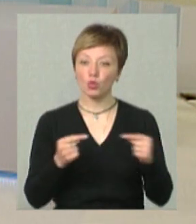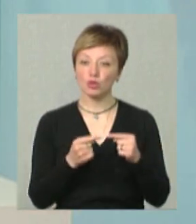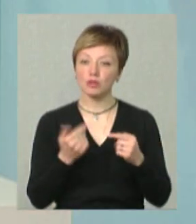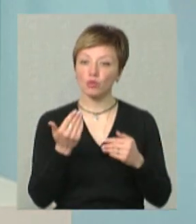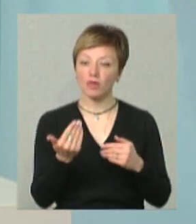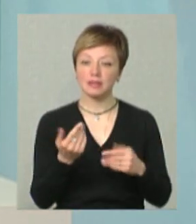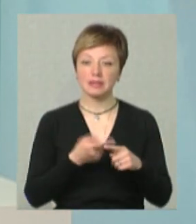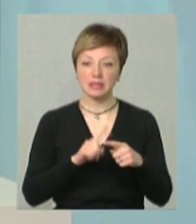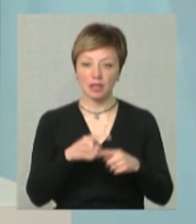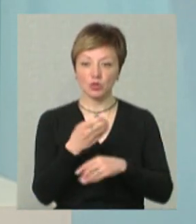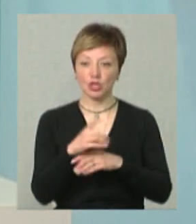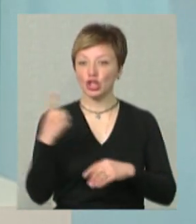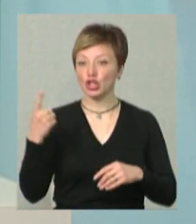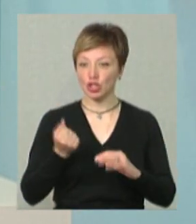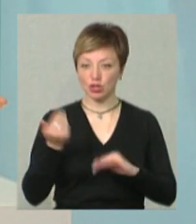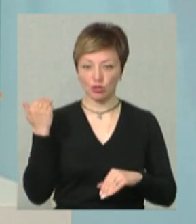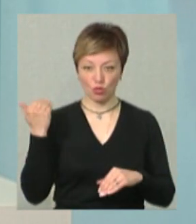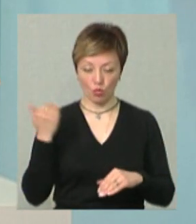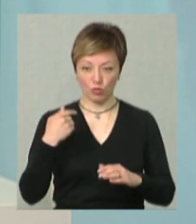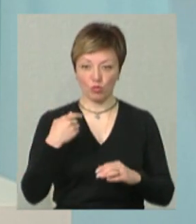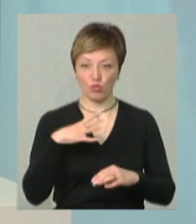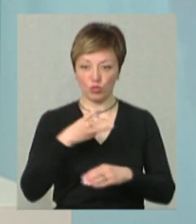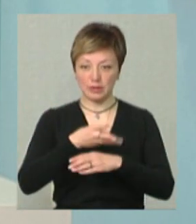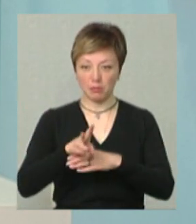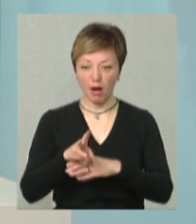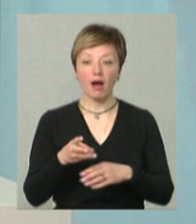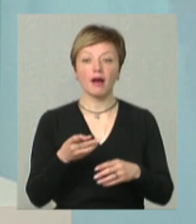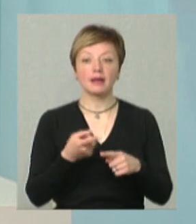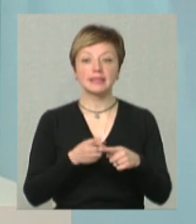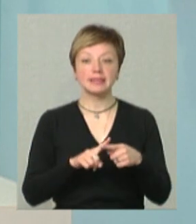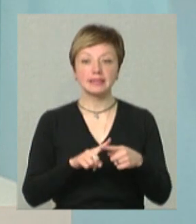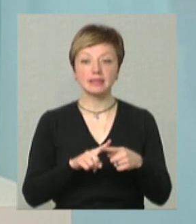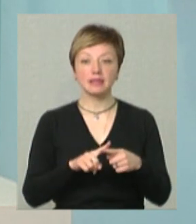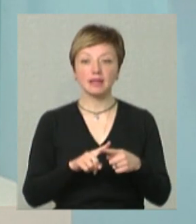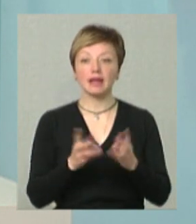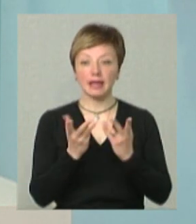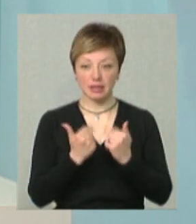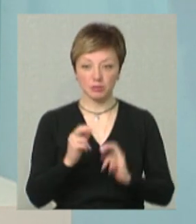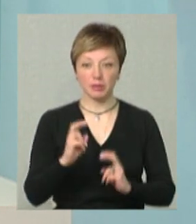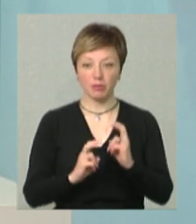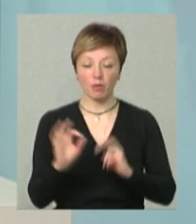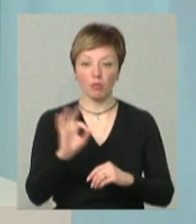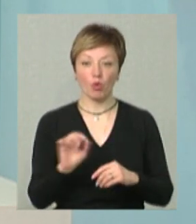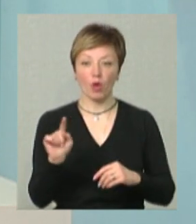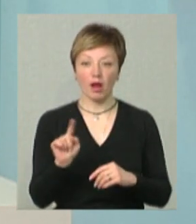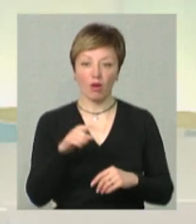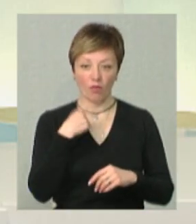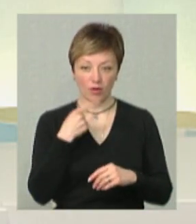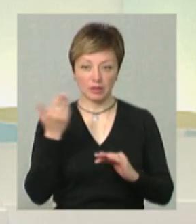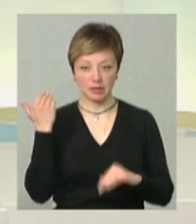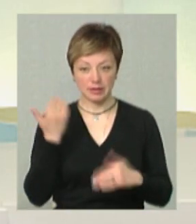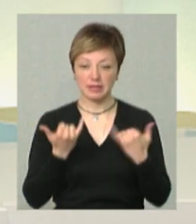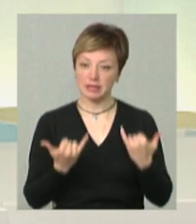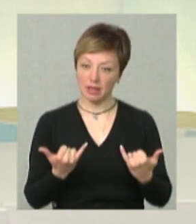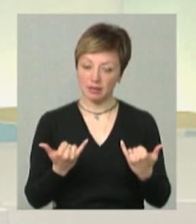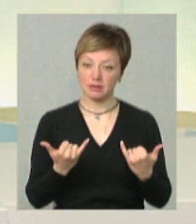цей сюжет знімався тиждень тому, то ті кількість підприємств, про які йшлося тоді,